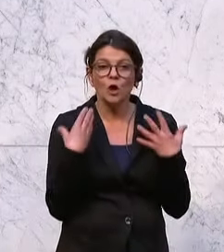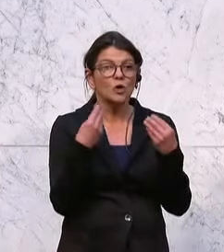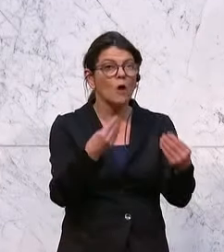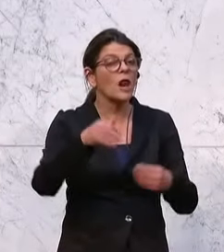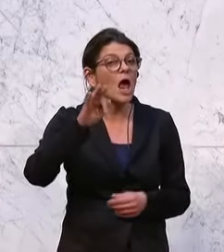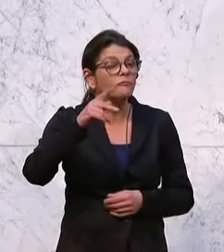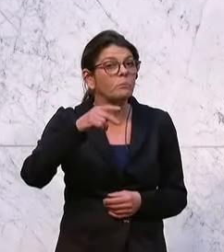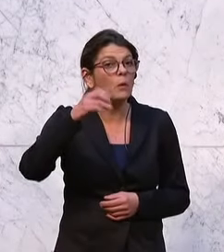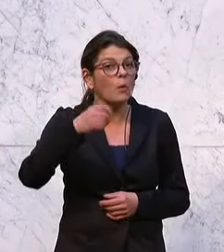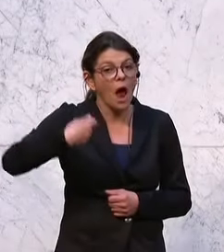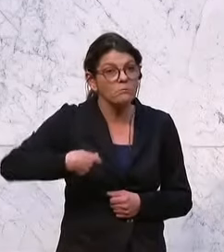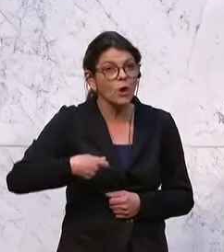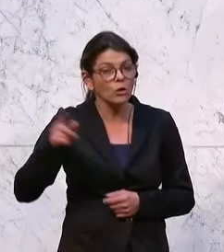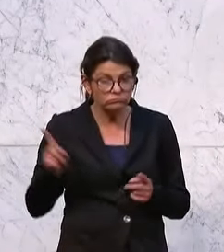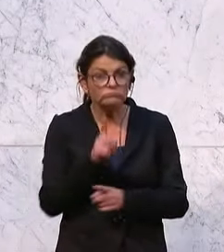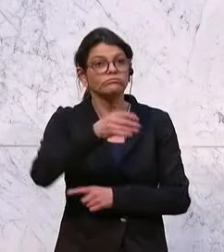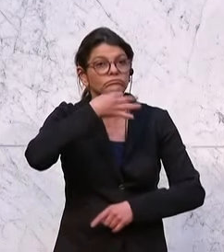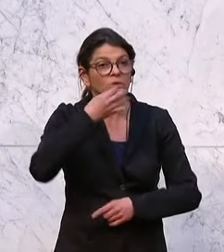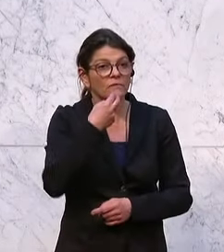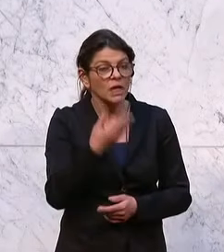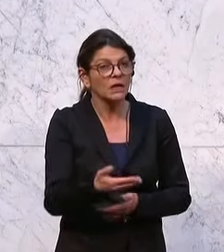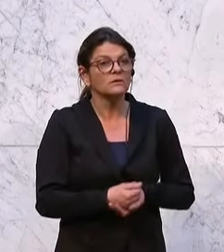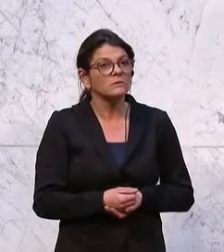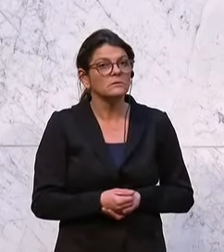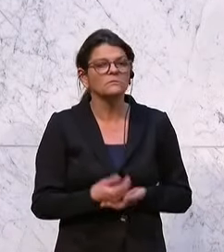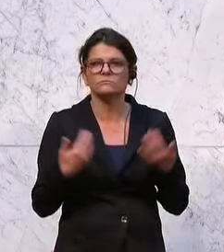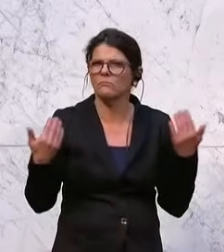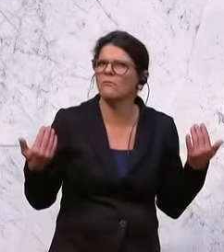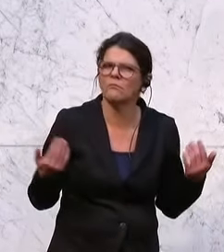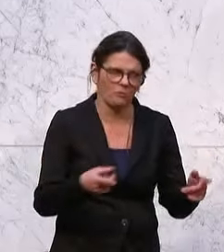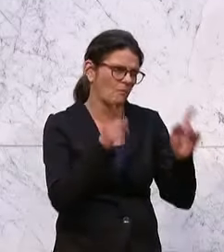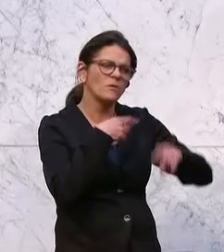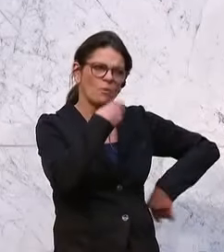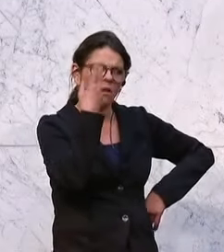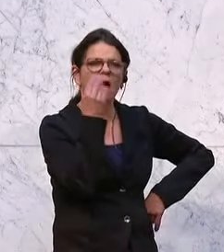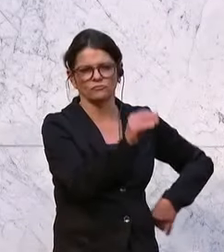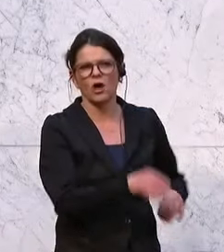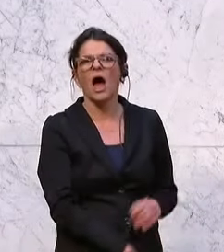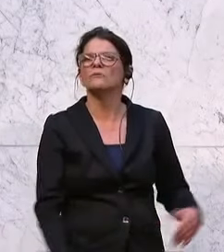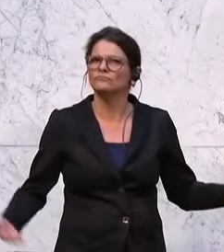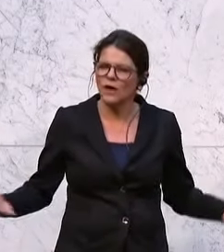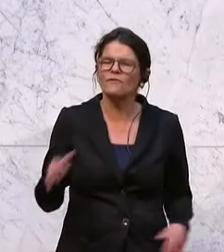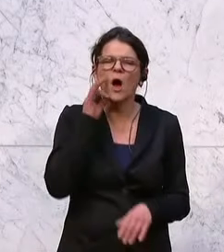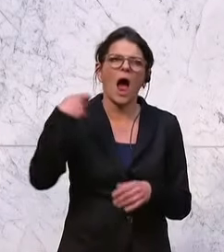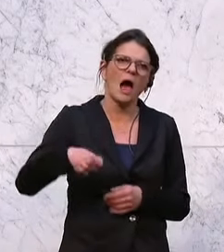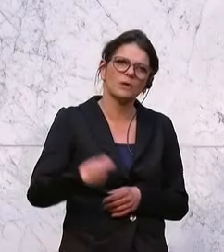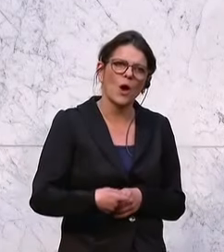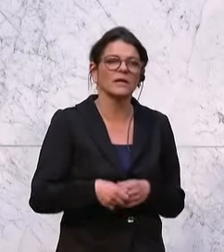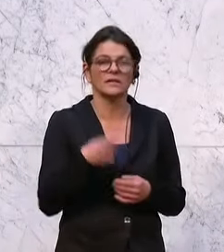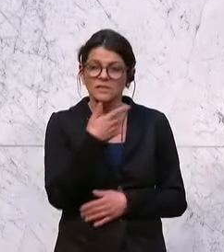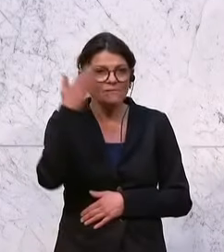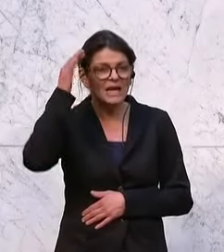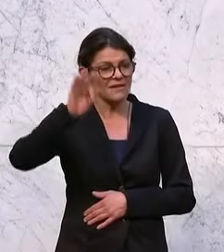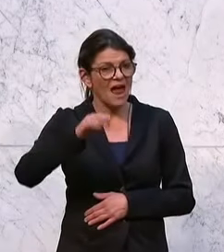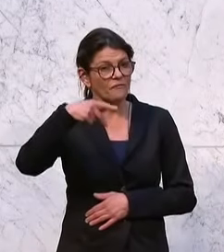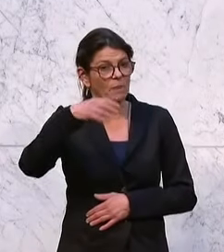FPÖ-Abgeordnete zu diesem Thema melden. Da muss ich schon eindeutig sagen, Frau Abgeordnete, Sie wissen doch, dass die FPÖ